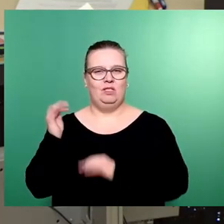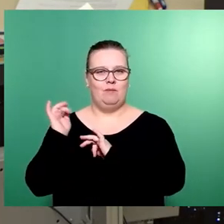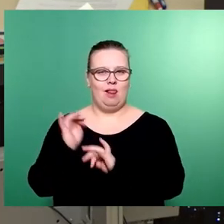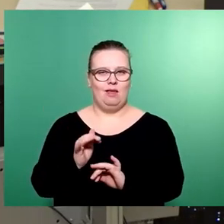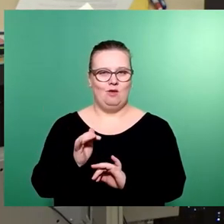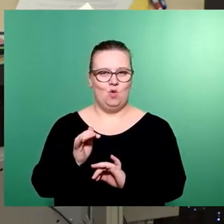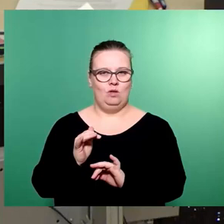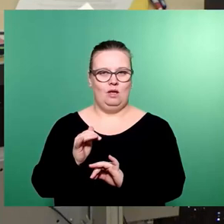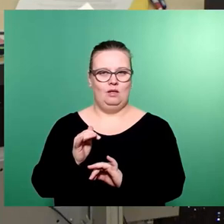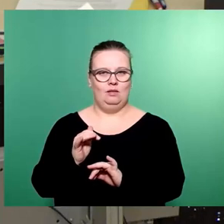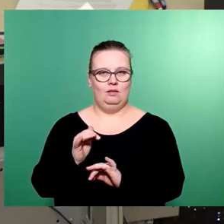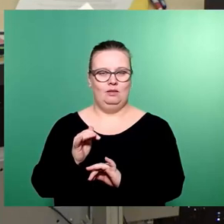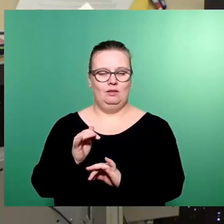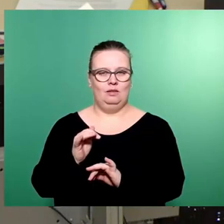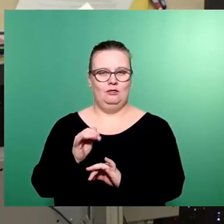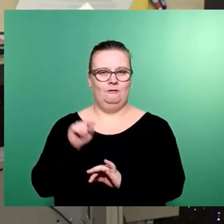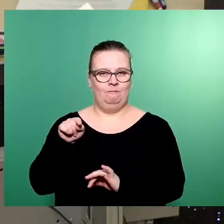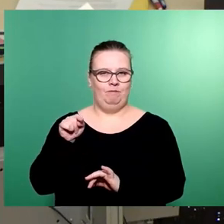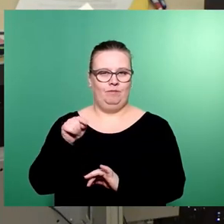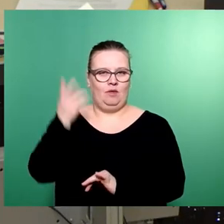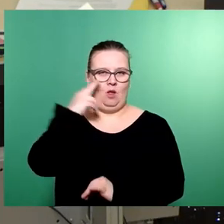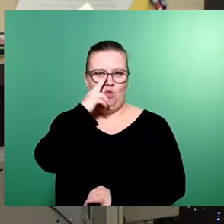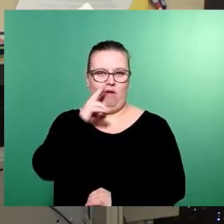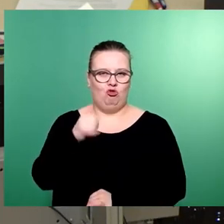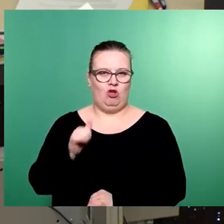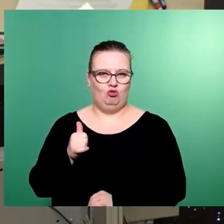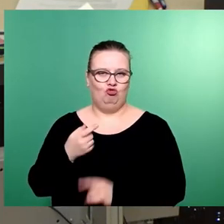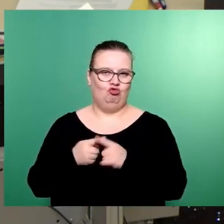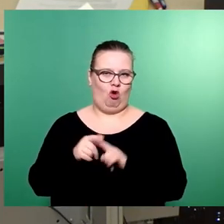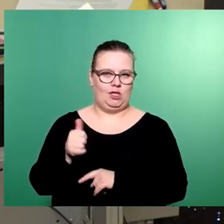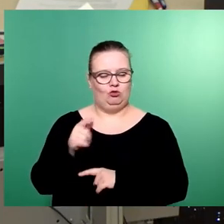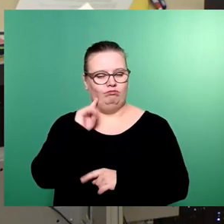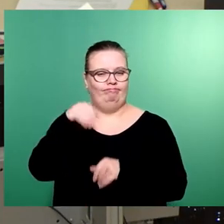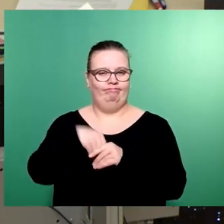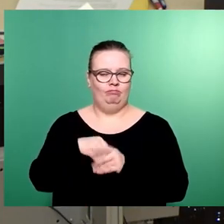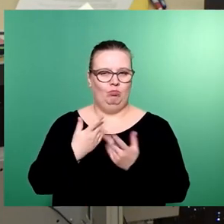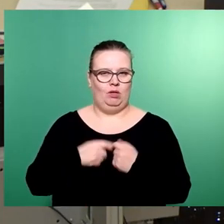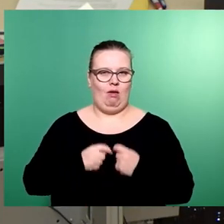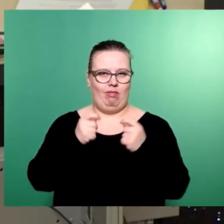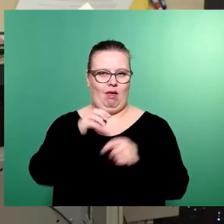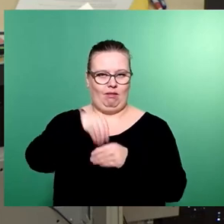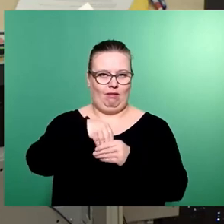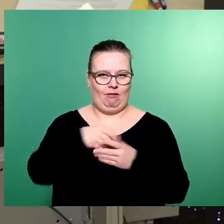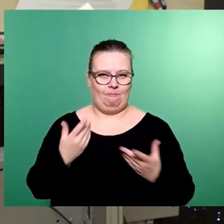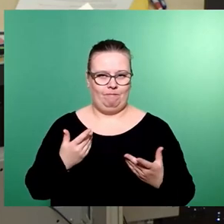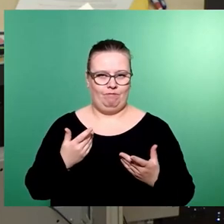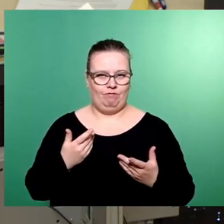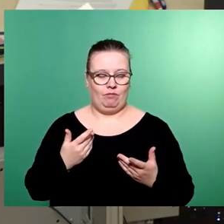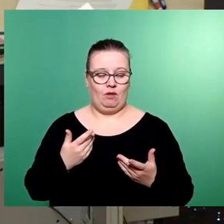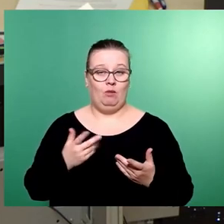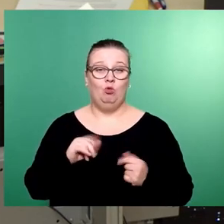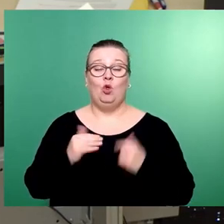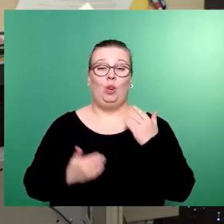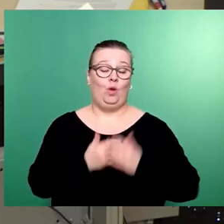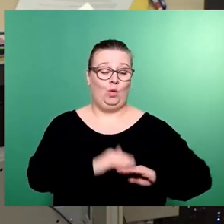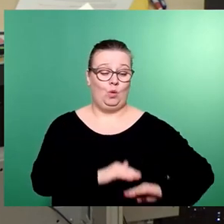aus der Novemberschätzung, Steuerschätzung bewegen mit unserem Antrag. Wir haben eben gehört, dass keine neuen Rücklagen